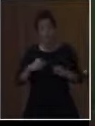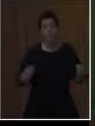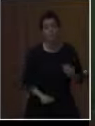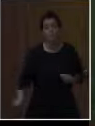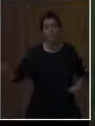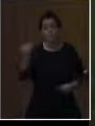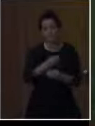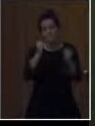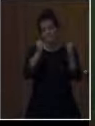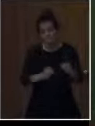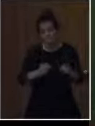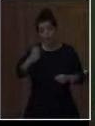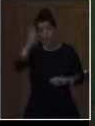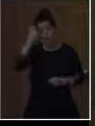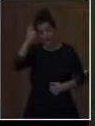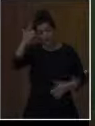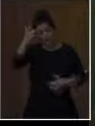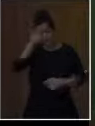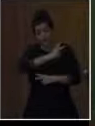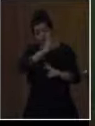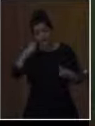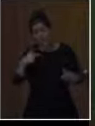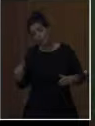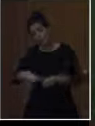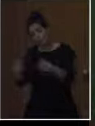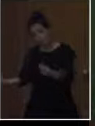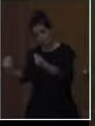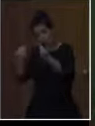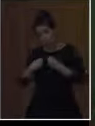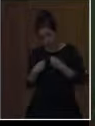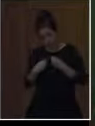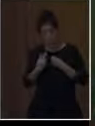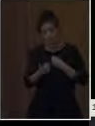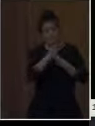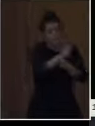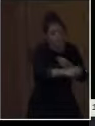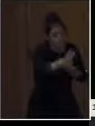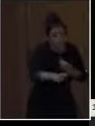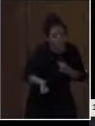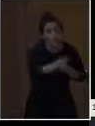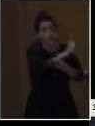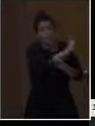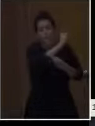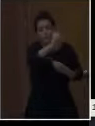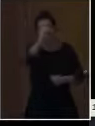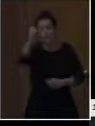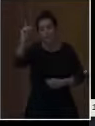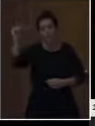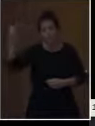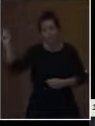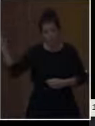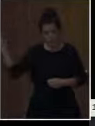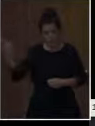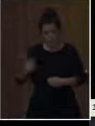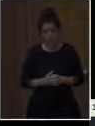οποίο είναι και το βασικό πιστεύω προβάλλει τα τελευταία χρόνια το σχολείο μου είναι ότι κάθε παιδί είναι μοναδικό. Μέσα στην